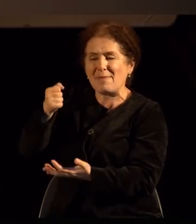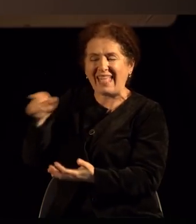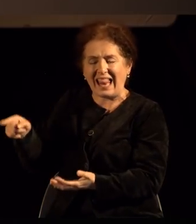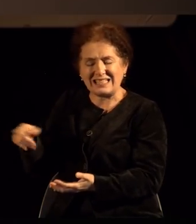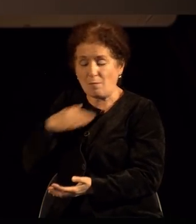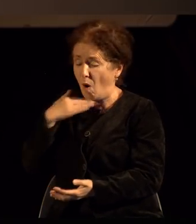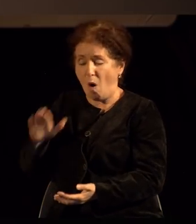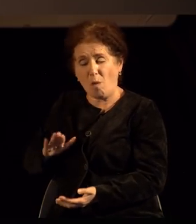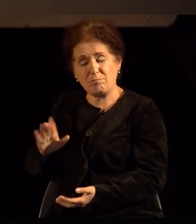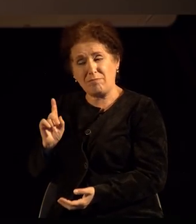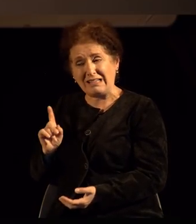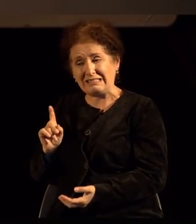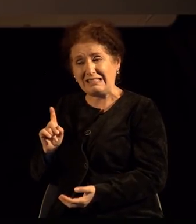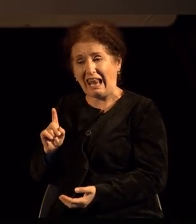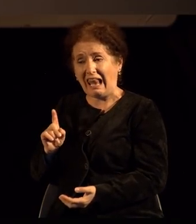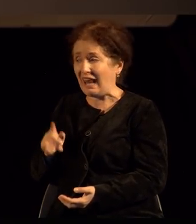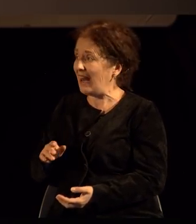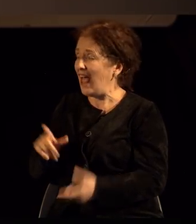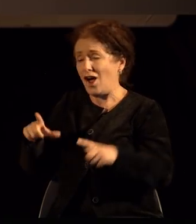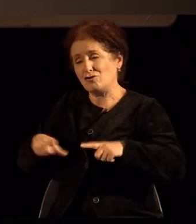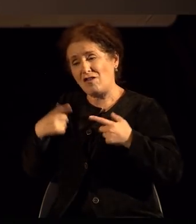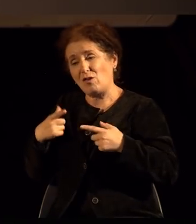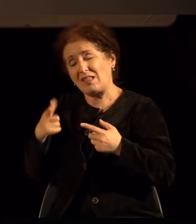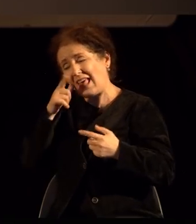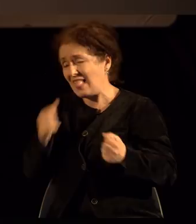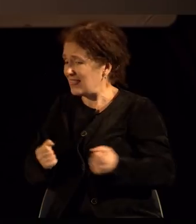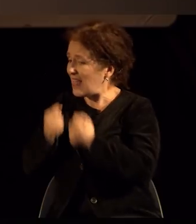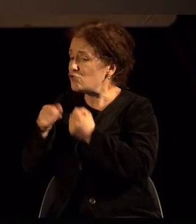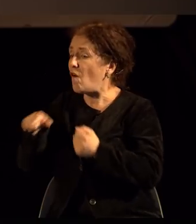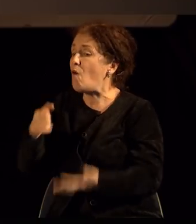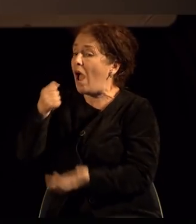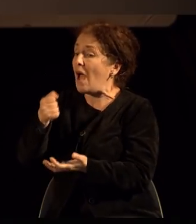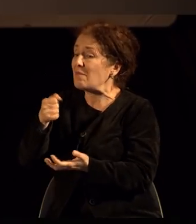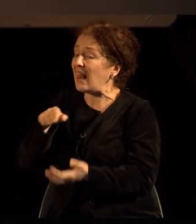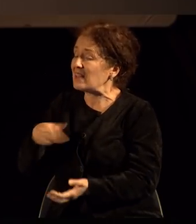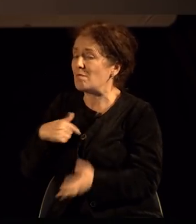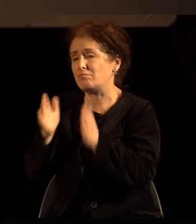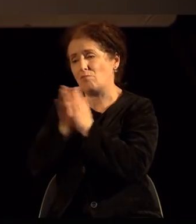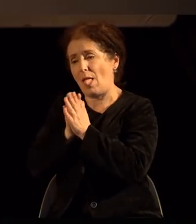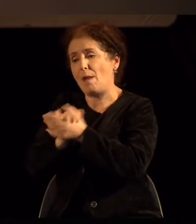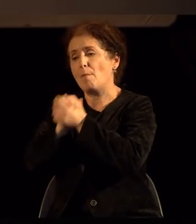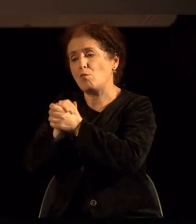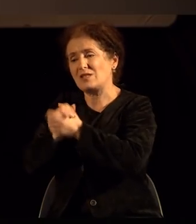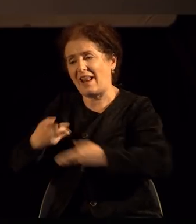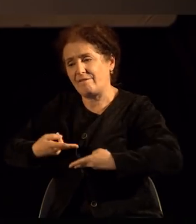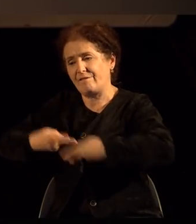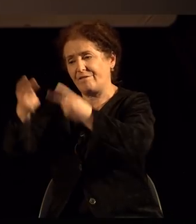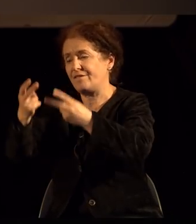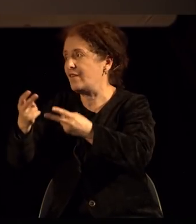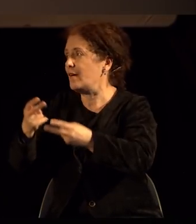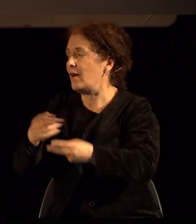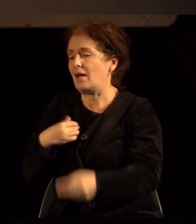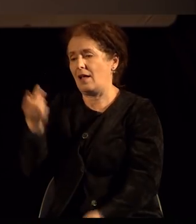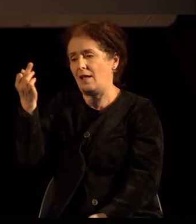нервирале и кој што мислам дека насите неко прајат животот помалку поднаслив би сакала да иму патам еден поздрав во вид на среден